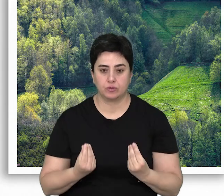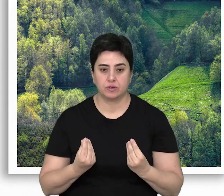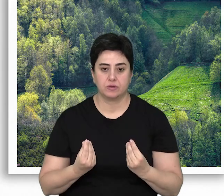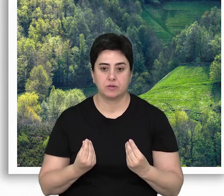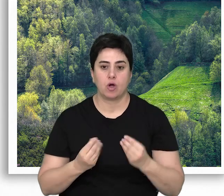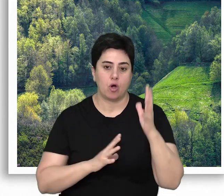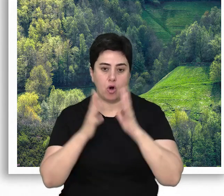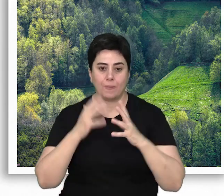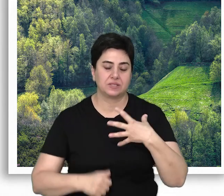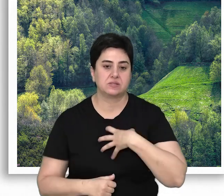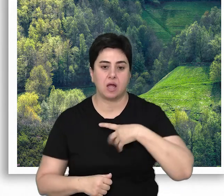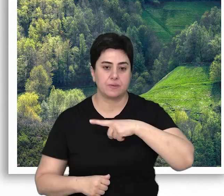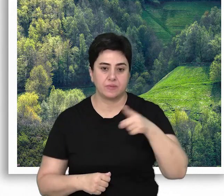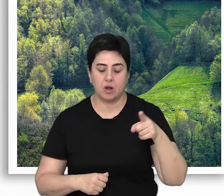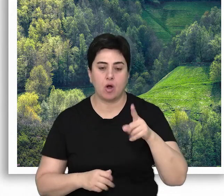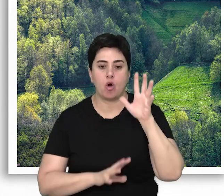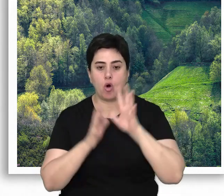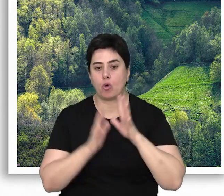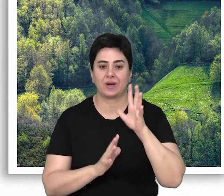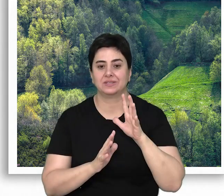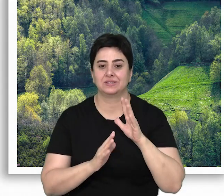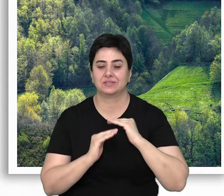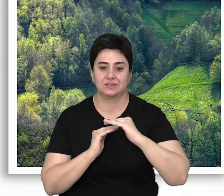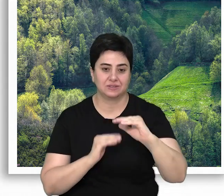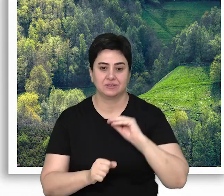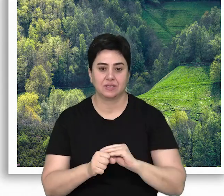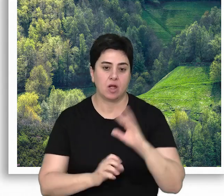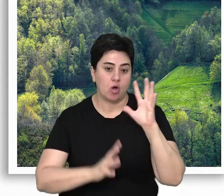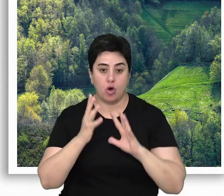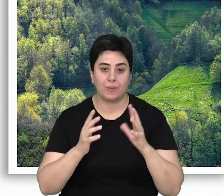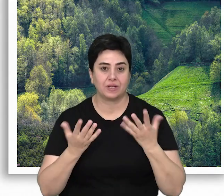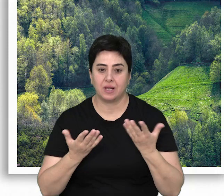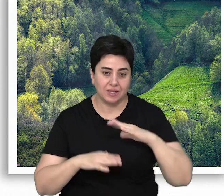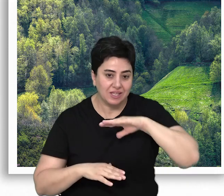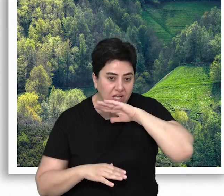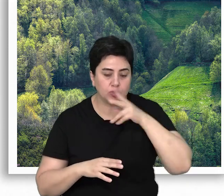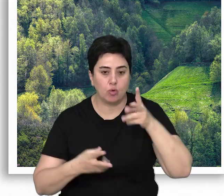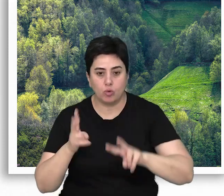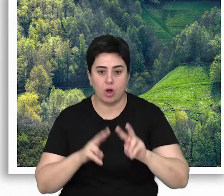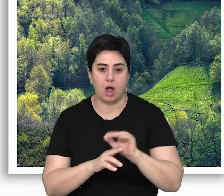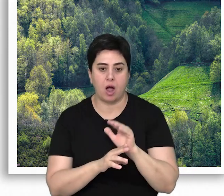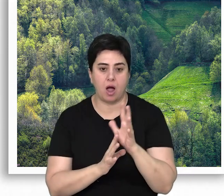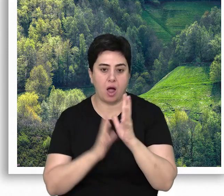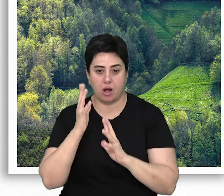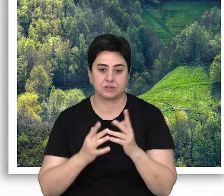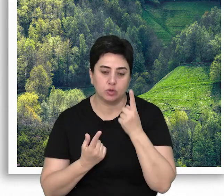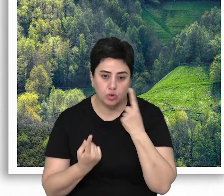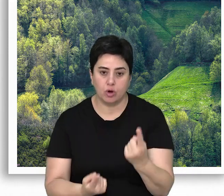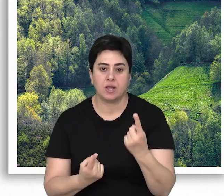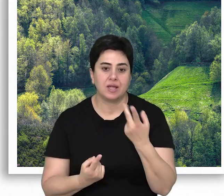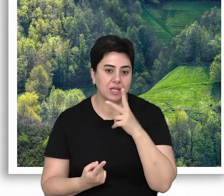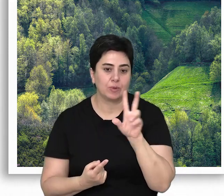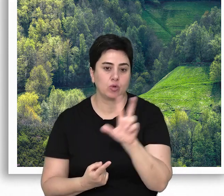almaktadır. Orman sahiplerini ve ormancılık sektörünü ormanlardaki yaşlı ve ölü ağaç miktarını